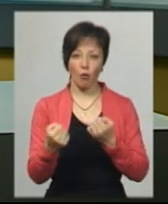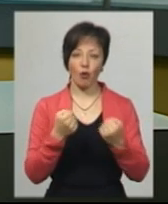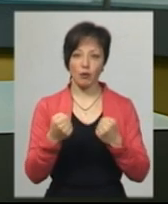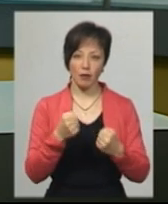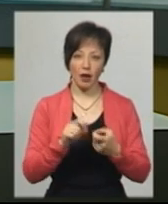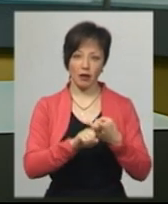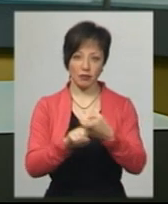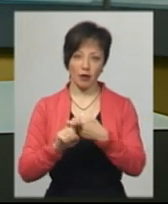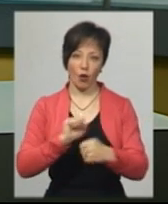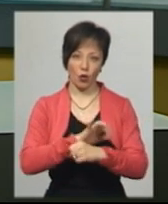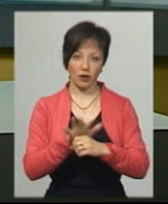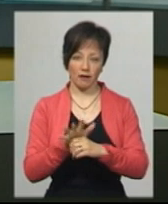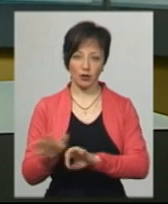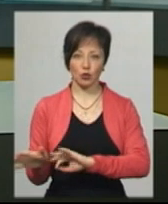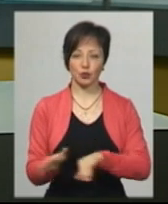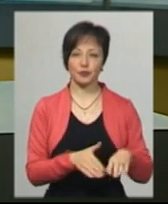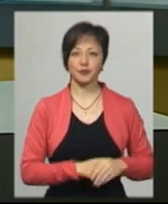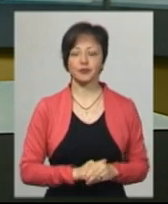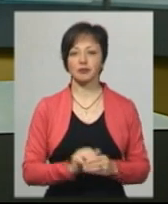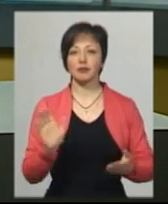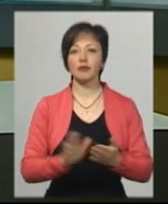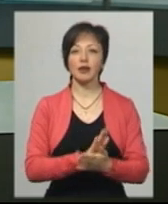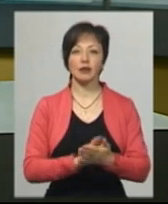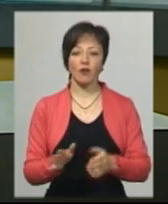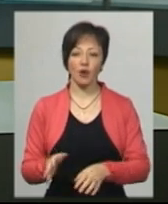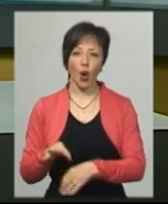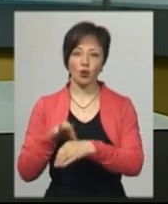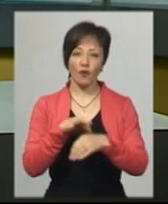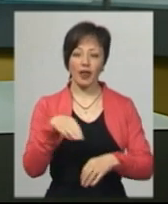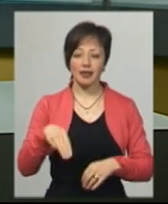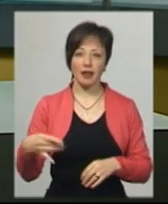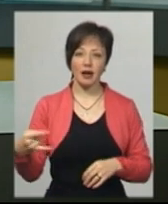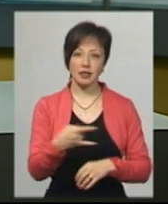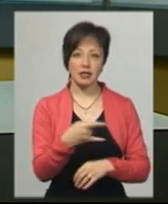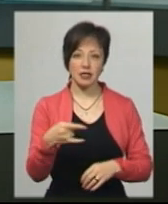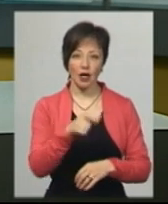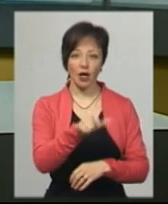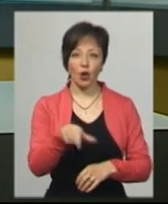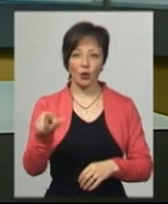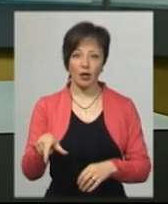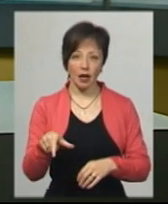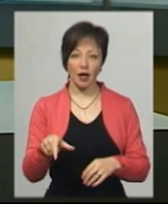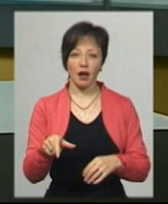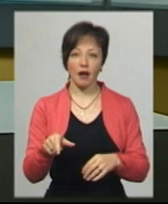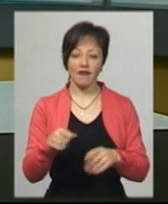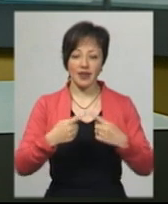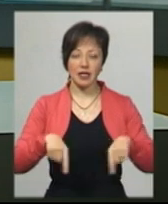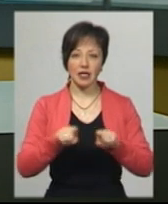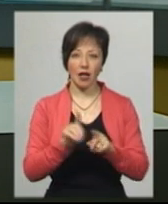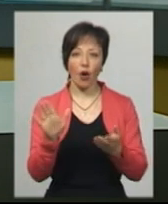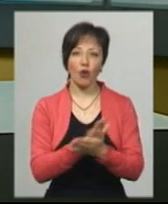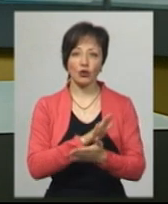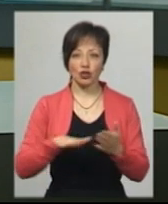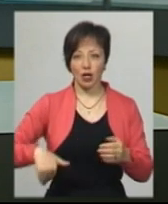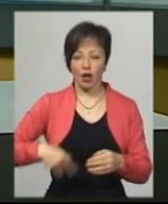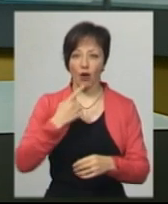коронавірусу. Безкоштовно довозять на таксі пацієнтів амбулаторного відділення гемодіалізу Хмельницької міської